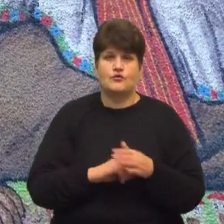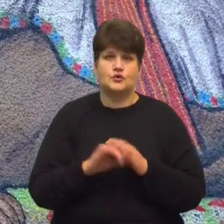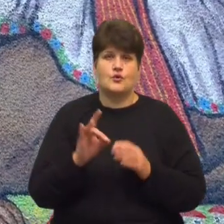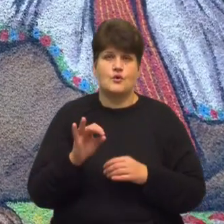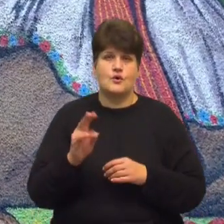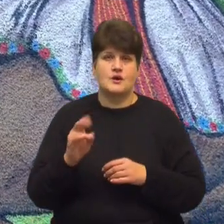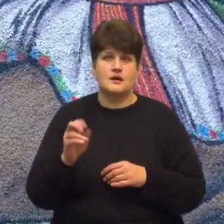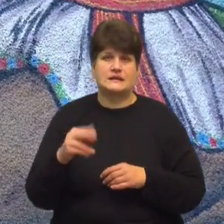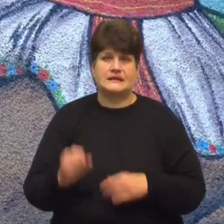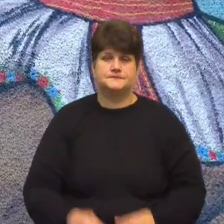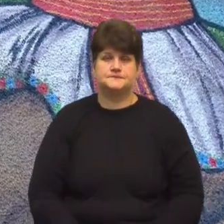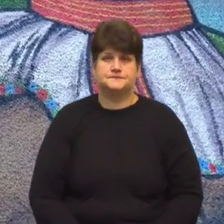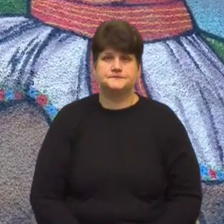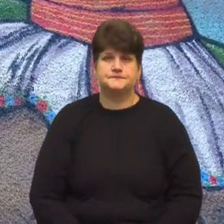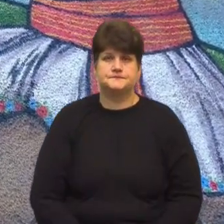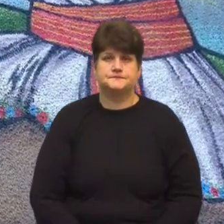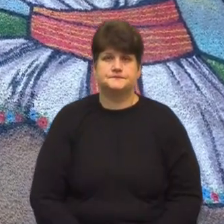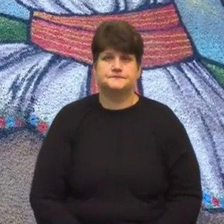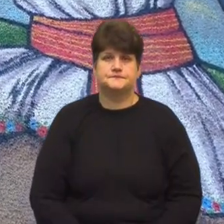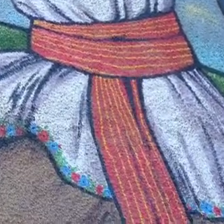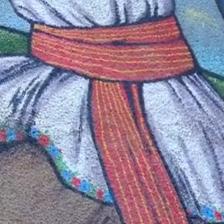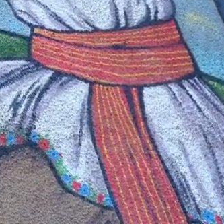Кисіль, Суспільне новини, Тернопільщина.